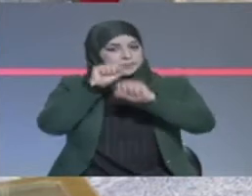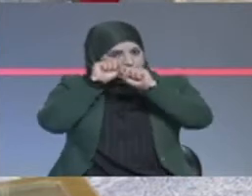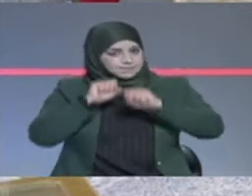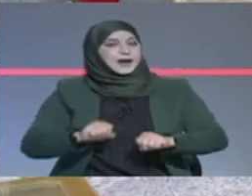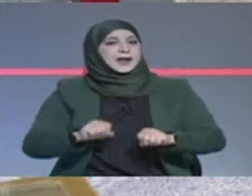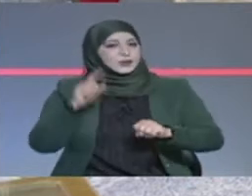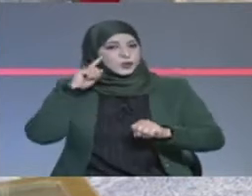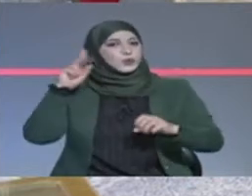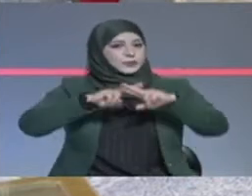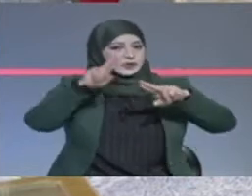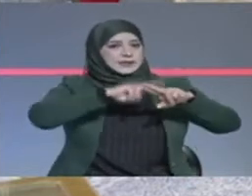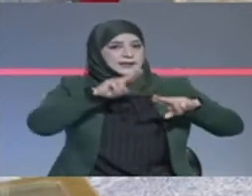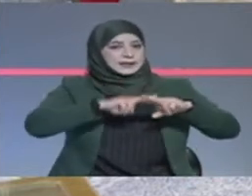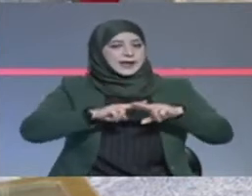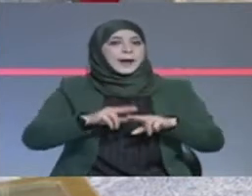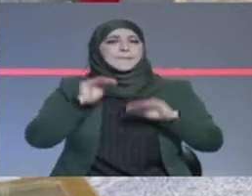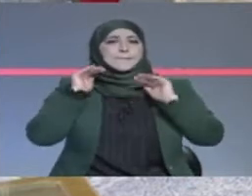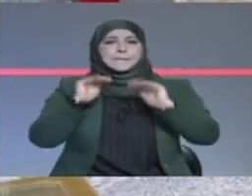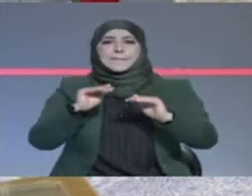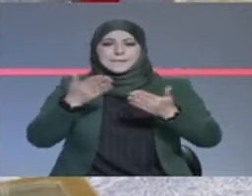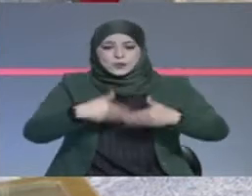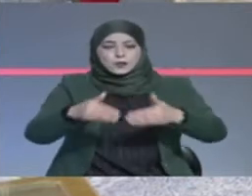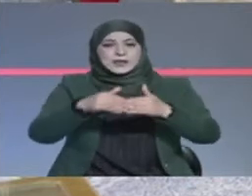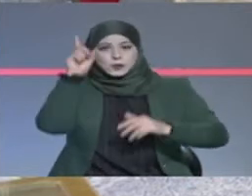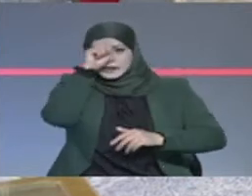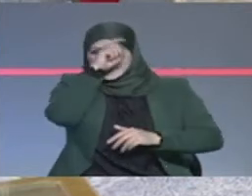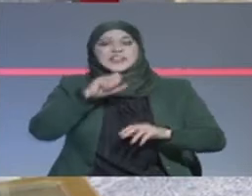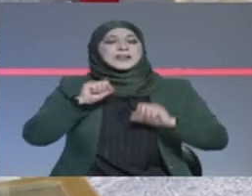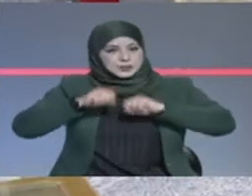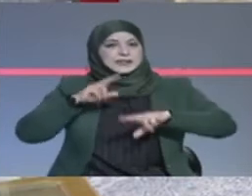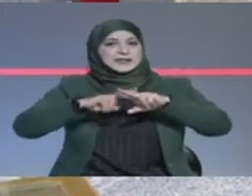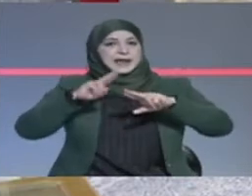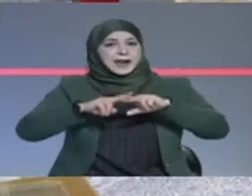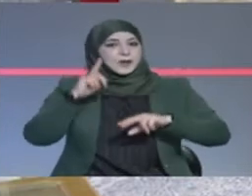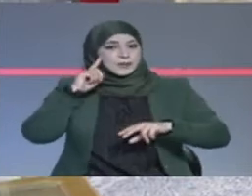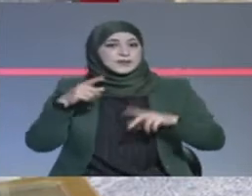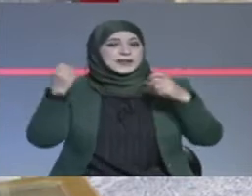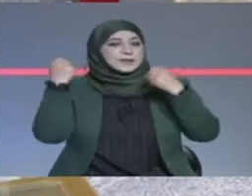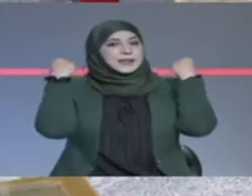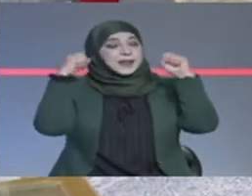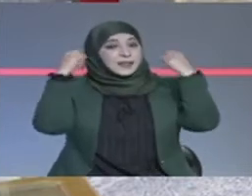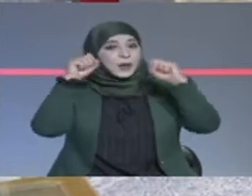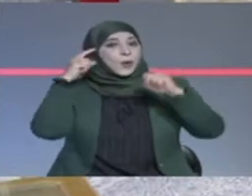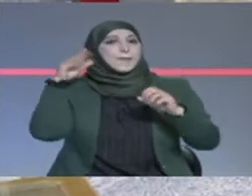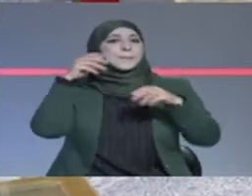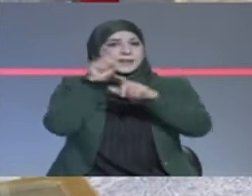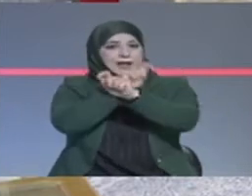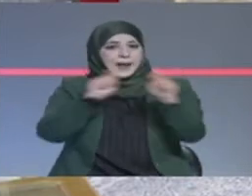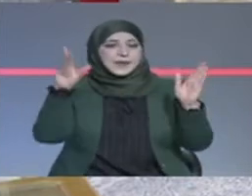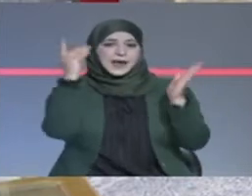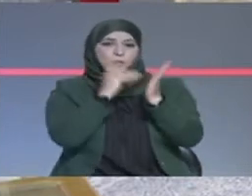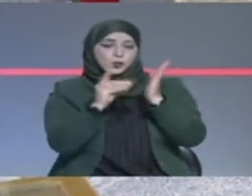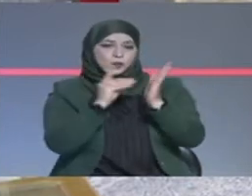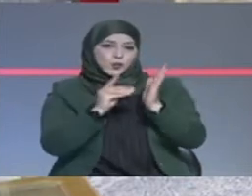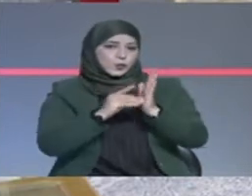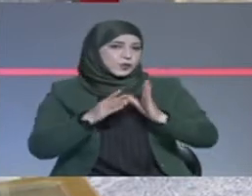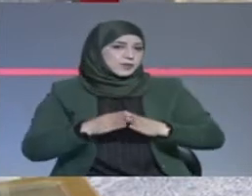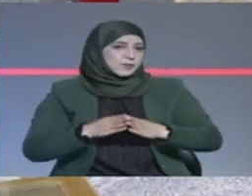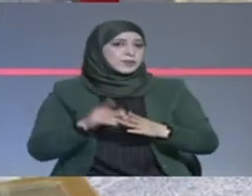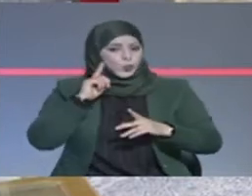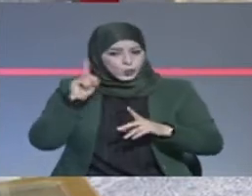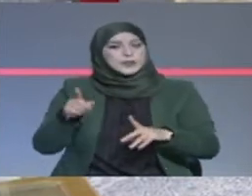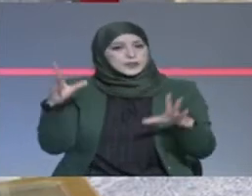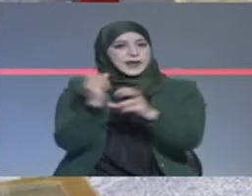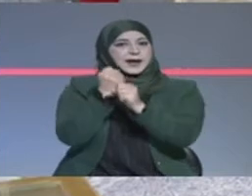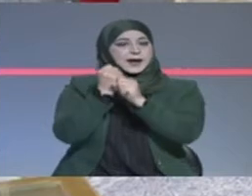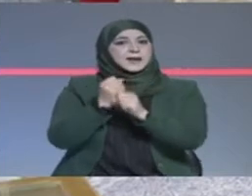المعجزات آمن بتحقيق ثورة في ظل الدستور وحققناها